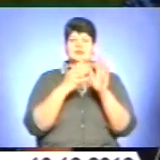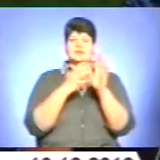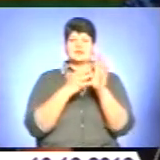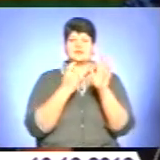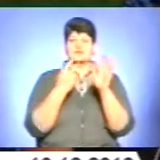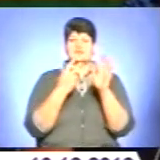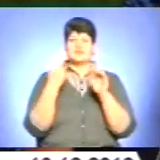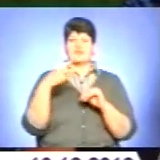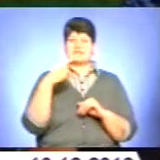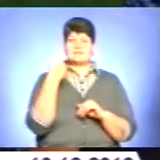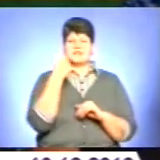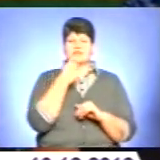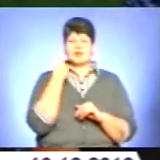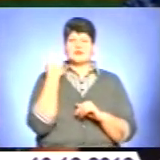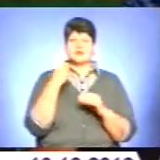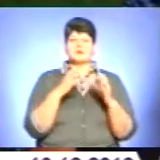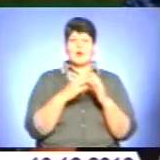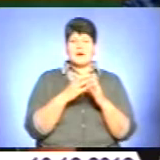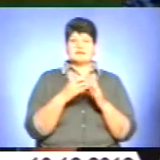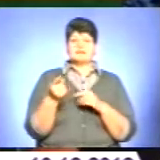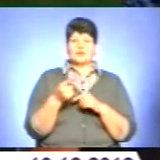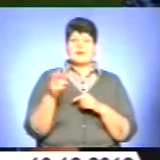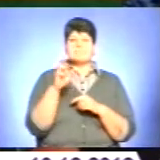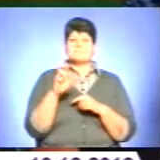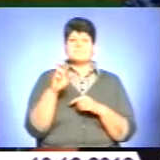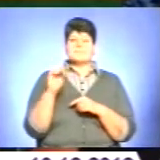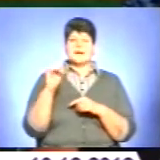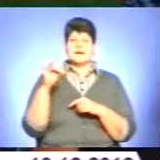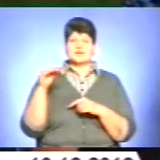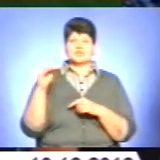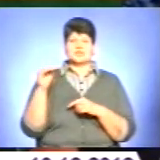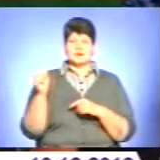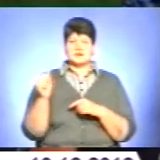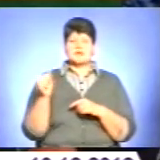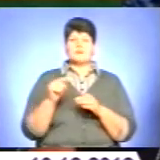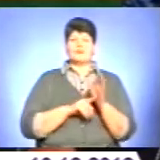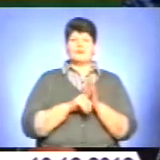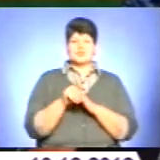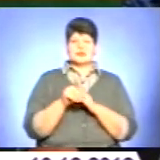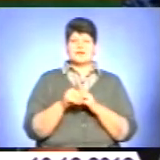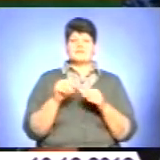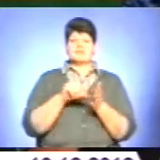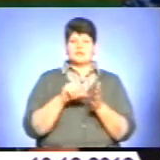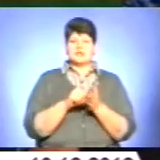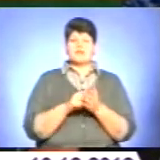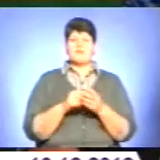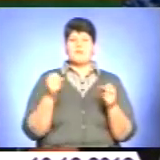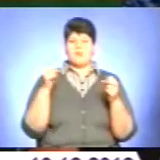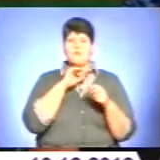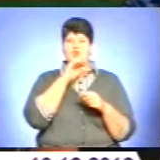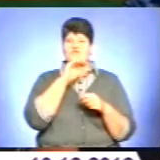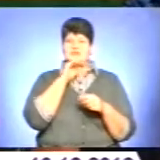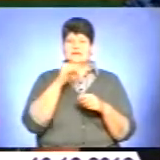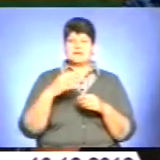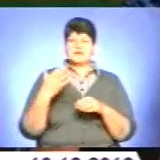коли одна з команд Тернополя, а саме Бережанська, почала виступати в професійній польській лізі. Це була за рахунком приблизно